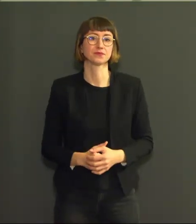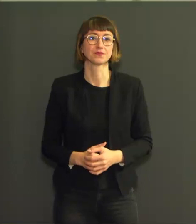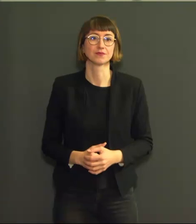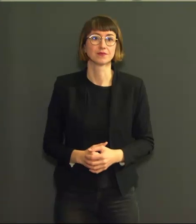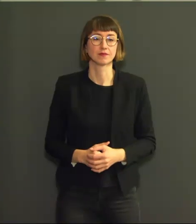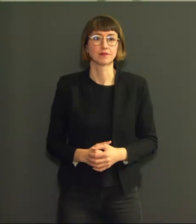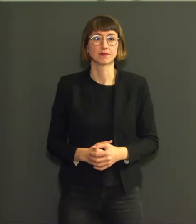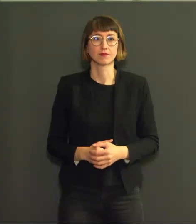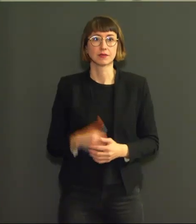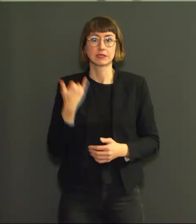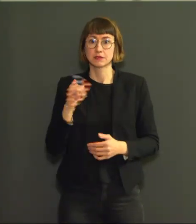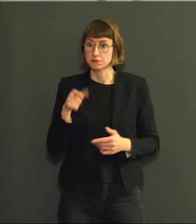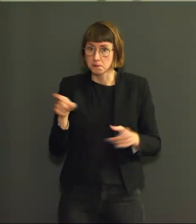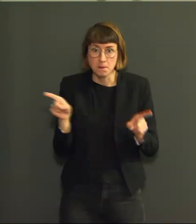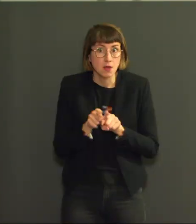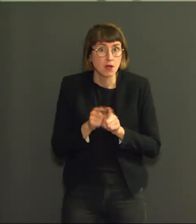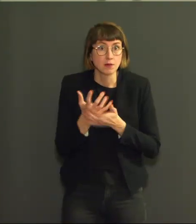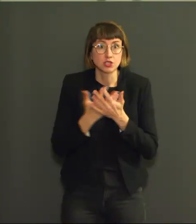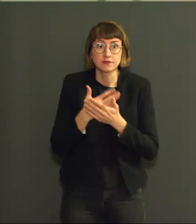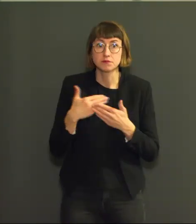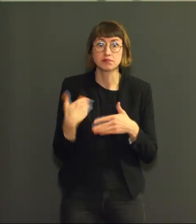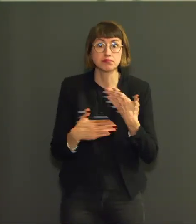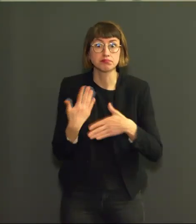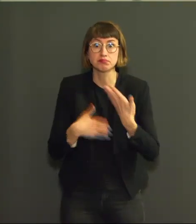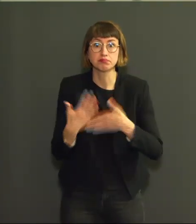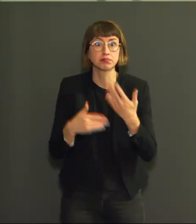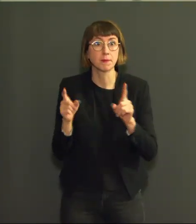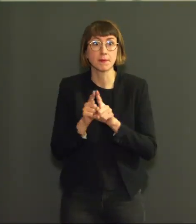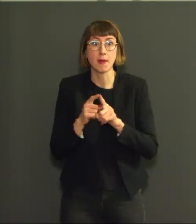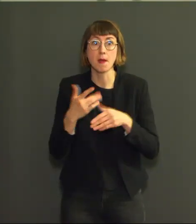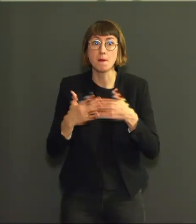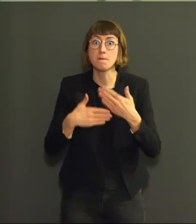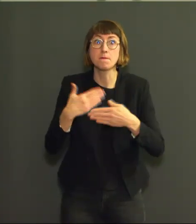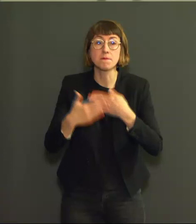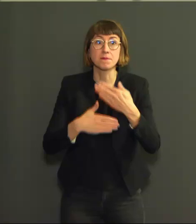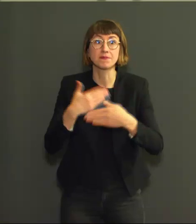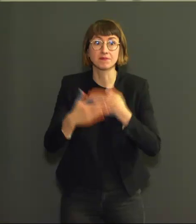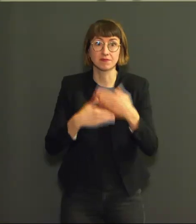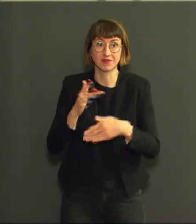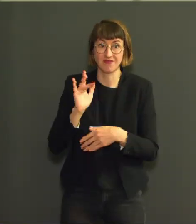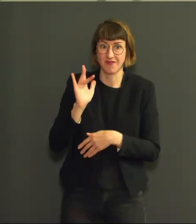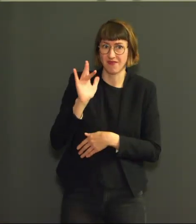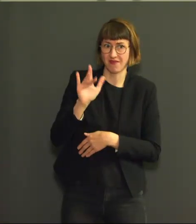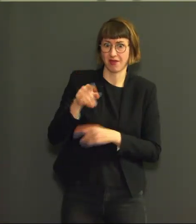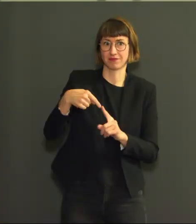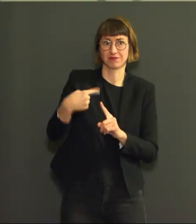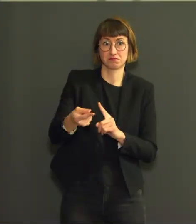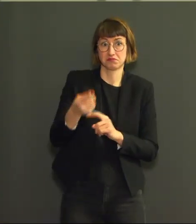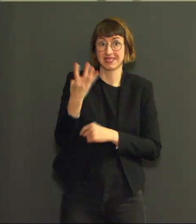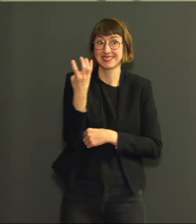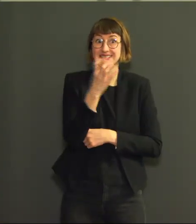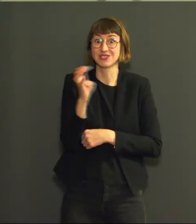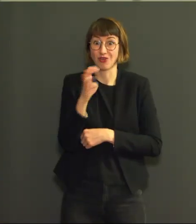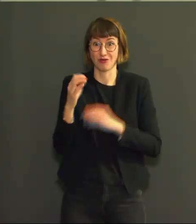sera différemment, on devrait pouvoir arriver à moins de 400 patients en soins intensifs pour le 7 juin.